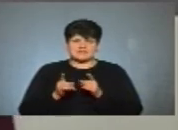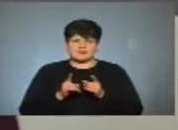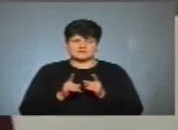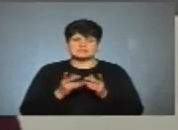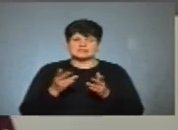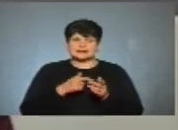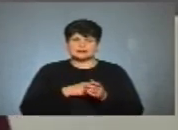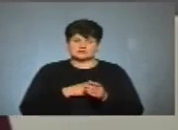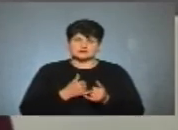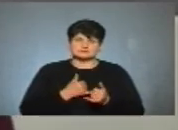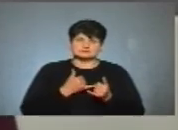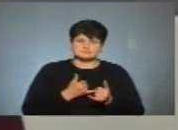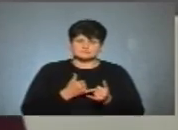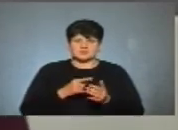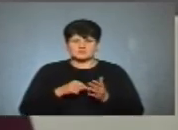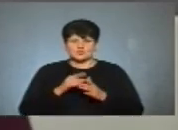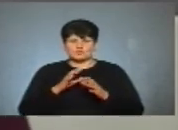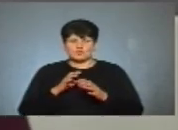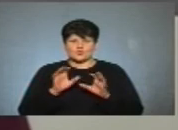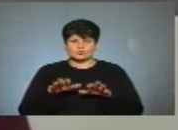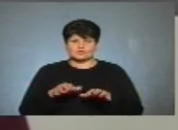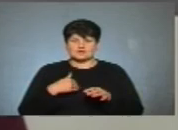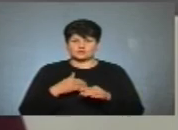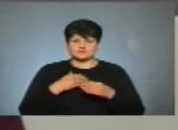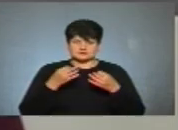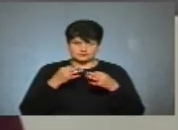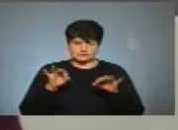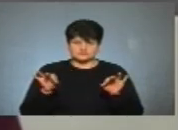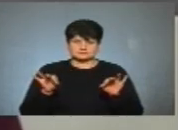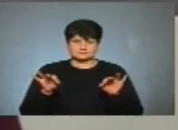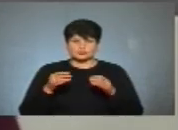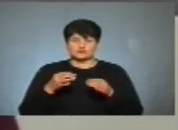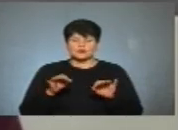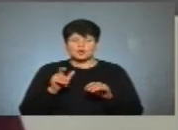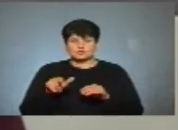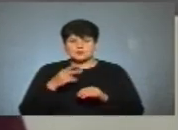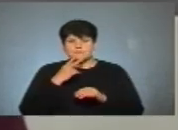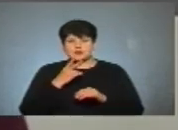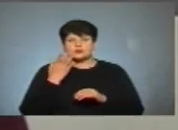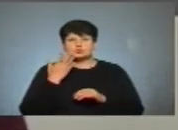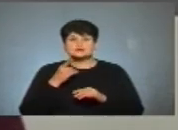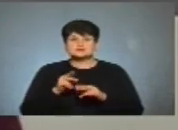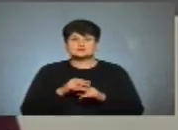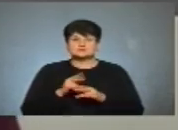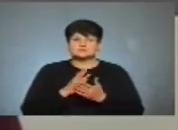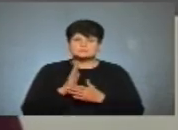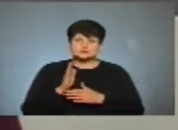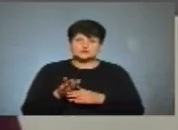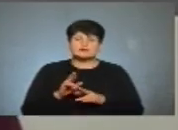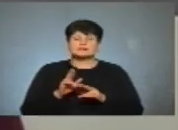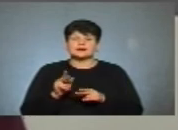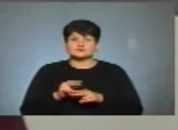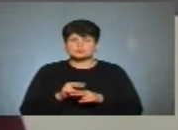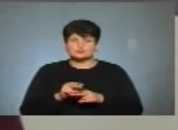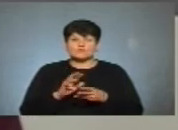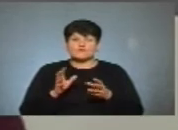міському голові чи не вгодив. Я би хотіла, щоб це було в публічному доступі, щоб люди бачили, коли їхній двір має бути відремонтований, як він має